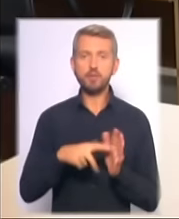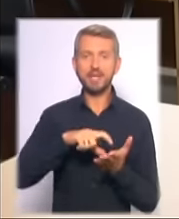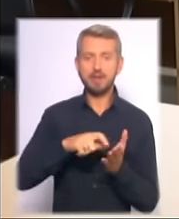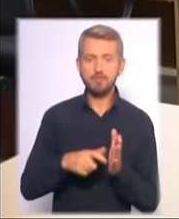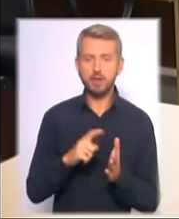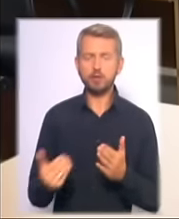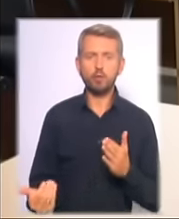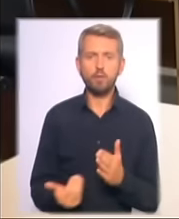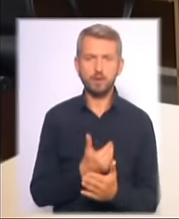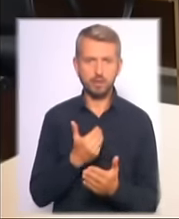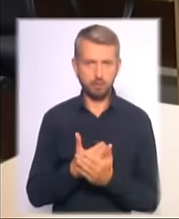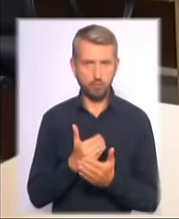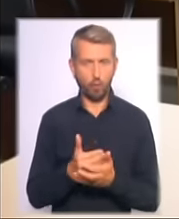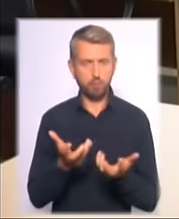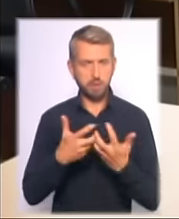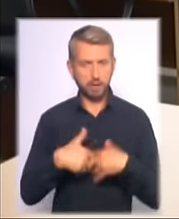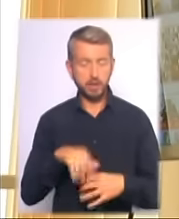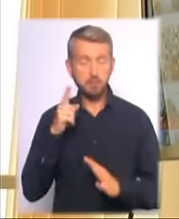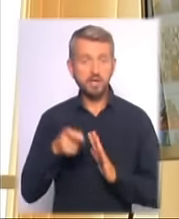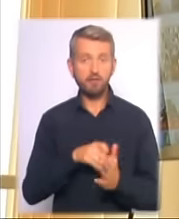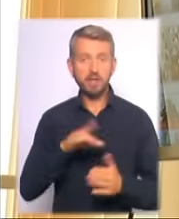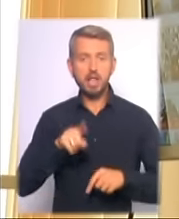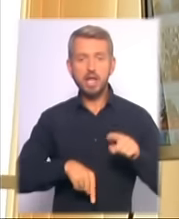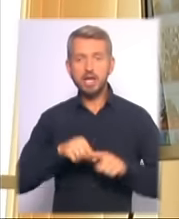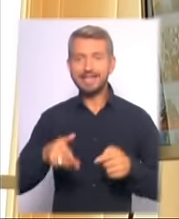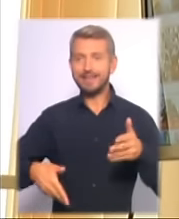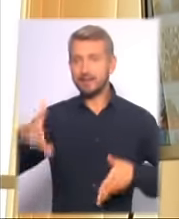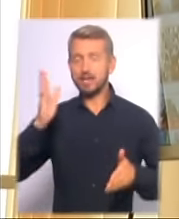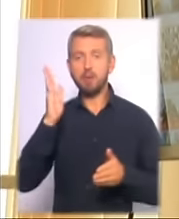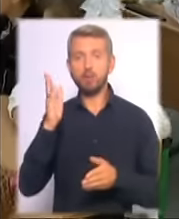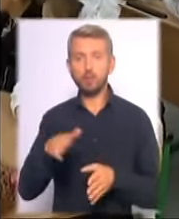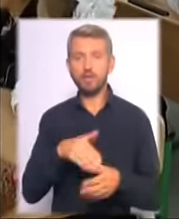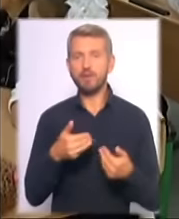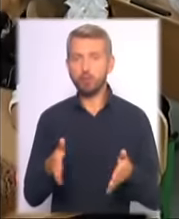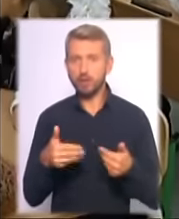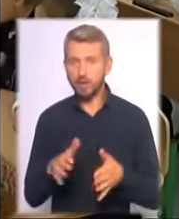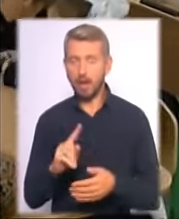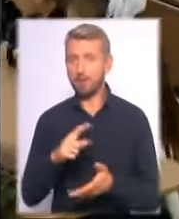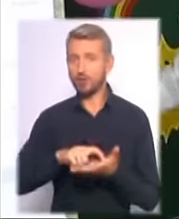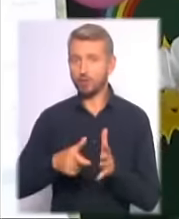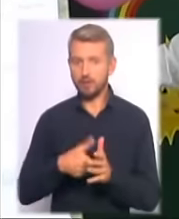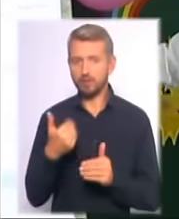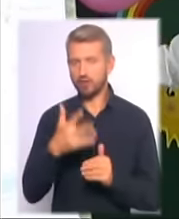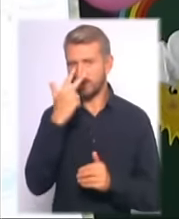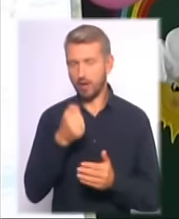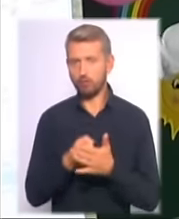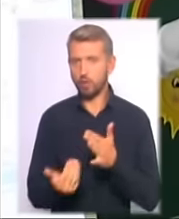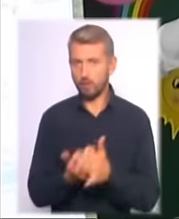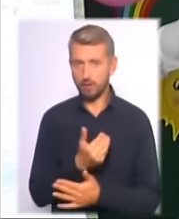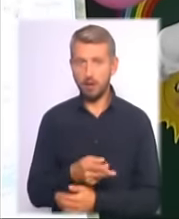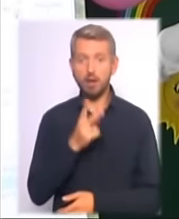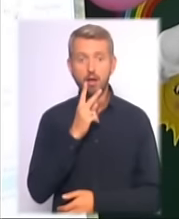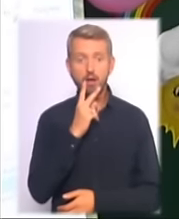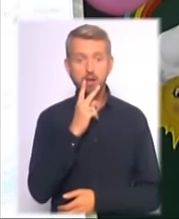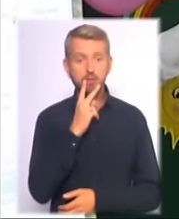з новітнім мультимедійним обладнанням. Не впізнали рідні стіни навіть майбутні випускники, а от першачки вже звикають до новинок. Ви бачите, яка у вас гарна